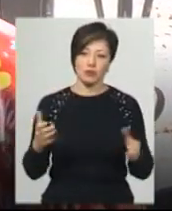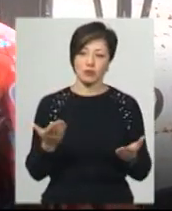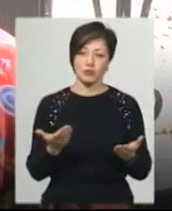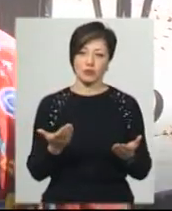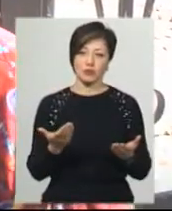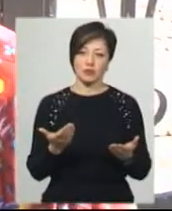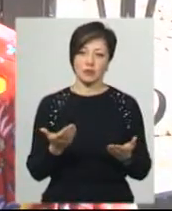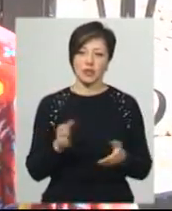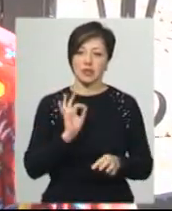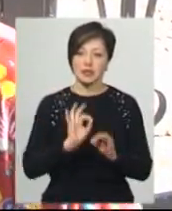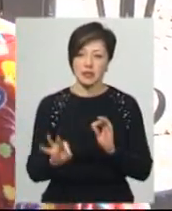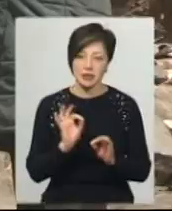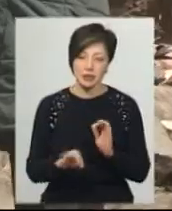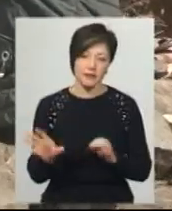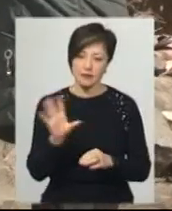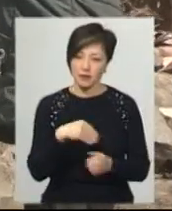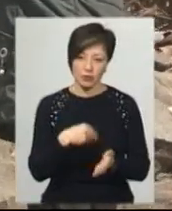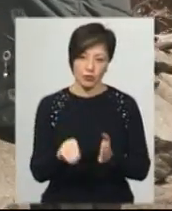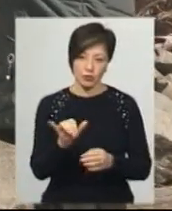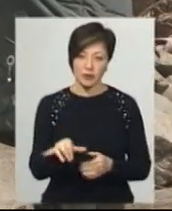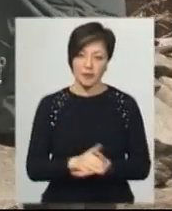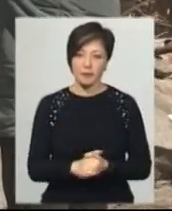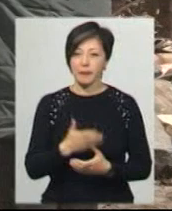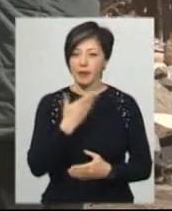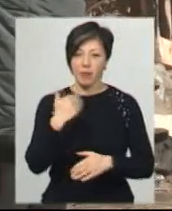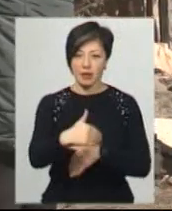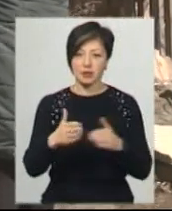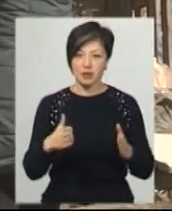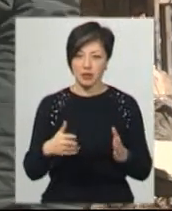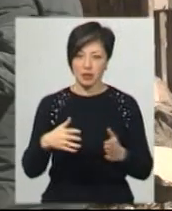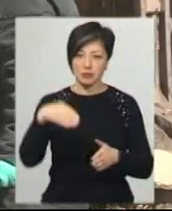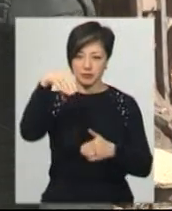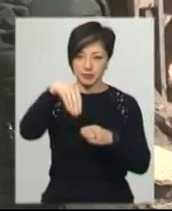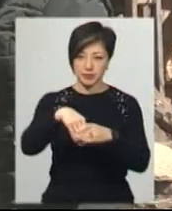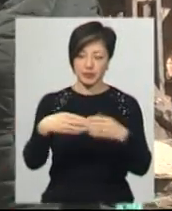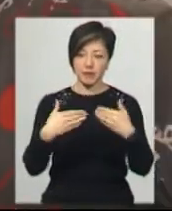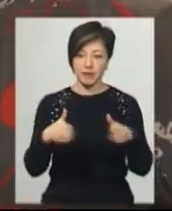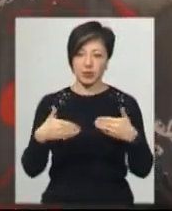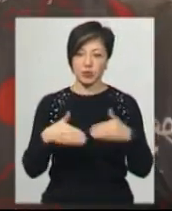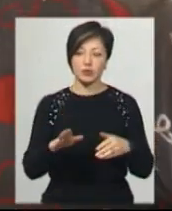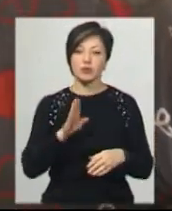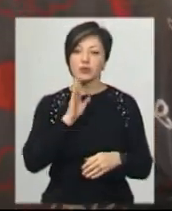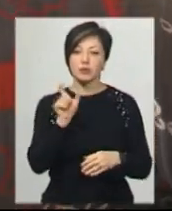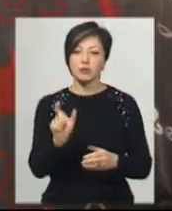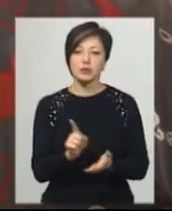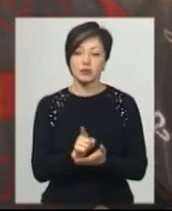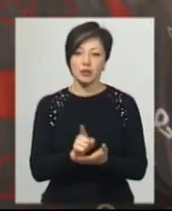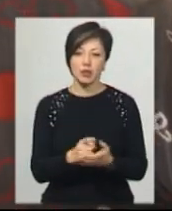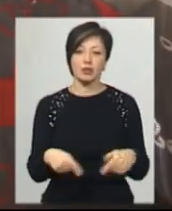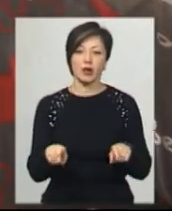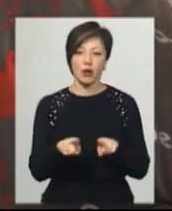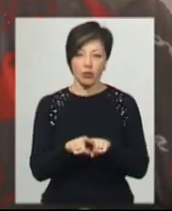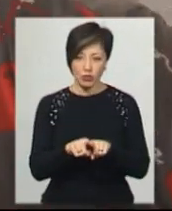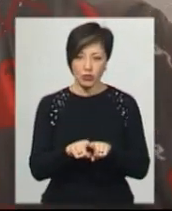сірники, все беру. Де немає скринів, поштовий лиць кладе у ворота. Пенсіонерка Людмила Жиліховська також